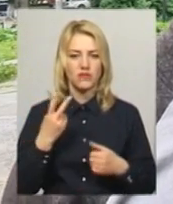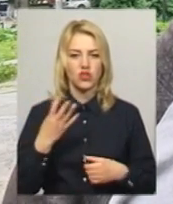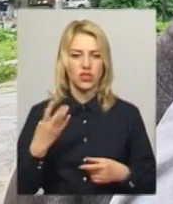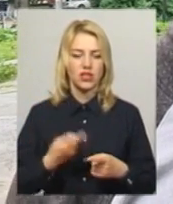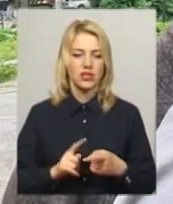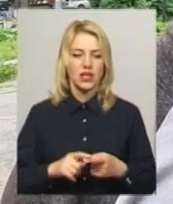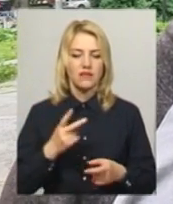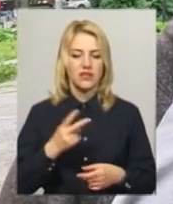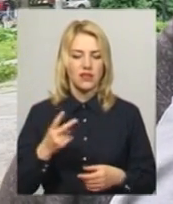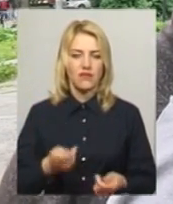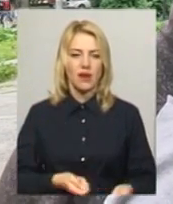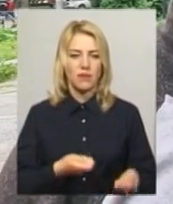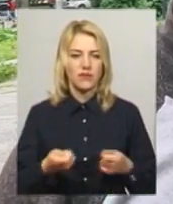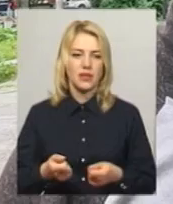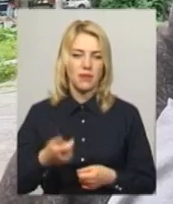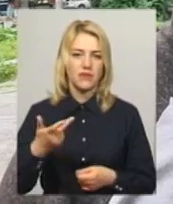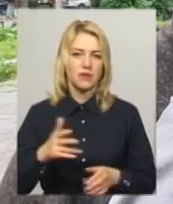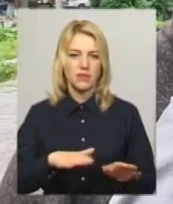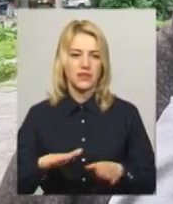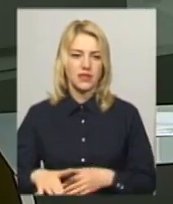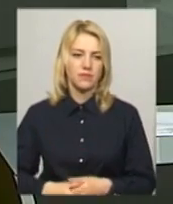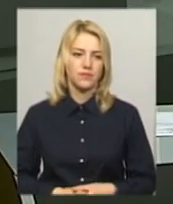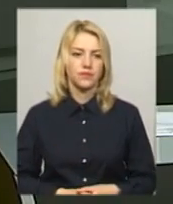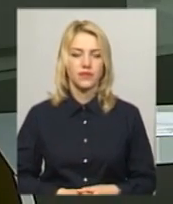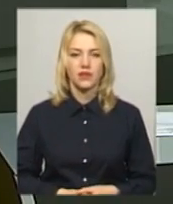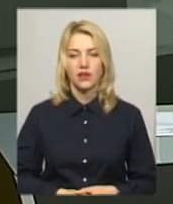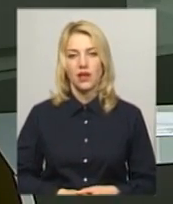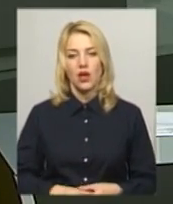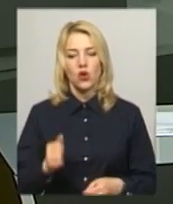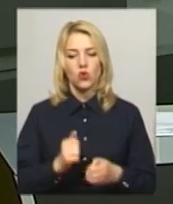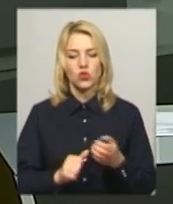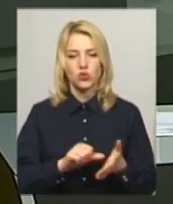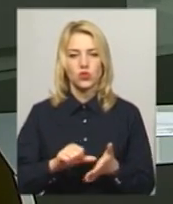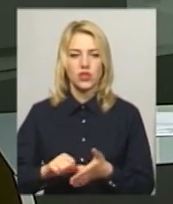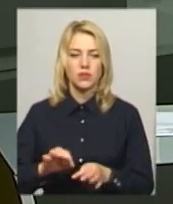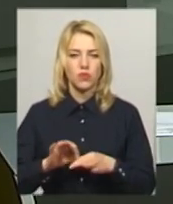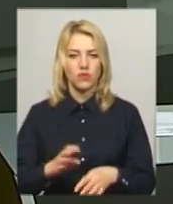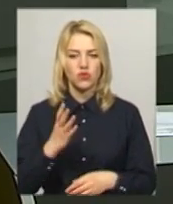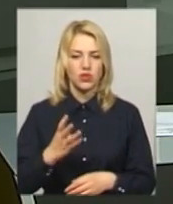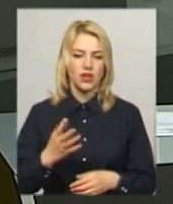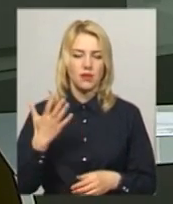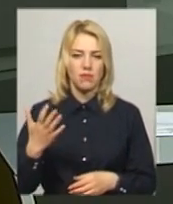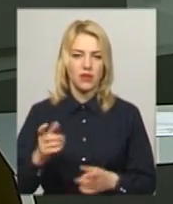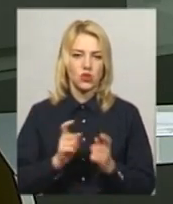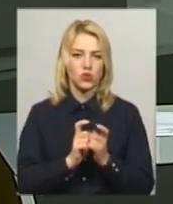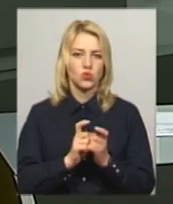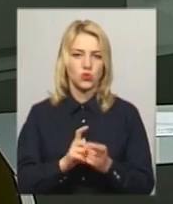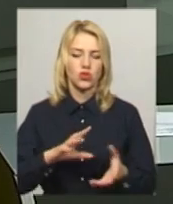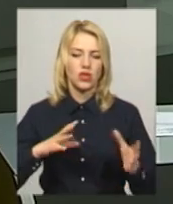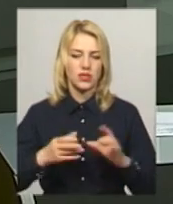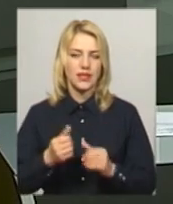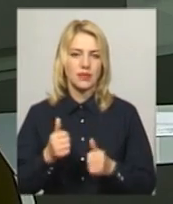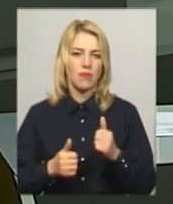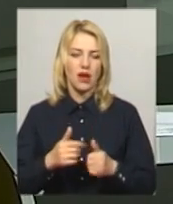22 призових місця ми здобули. Кожен учасник провів 4-5 сутичок. Результатом